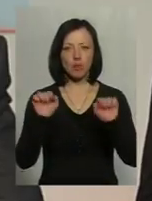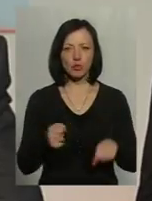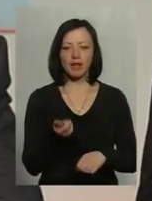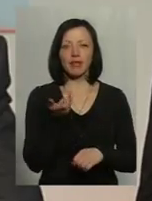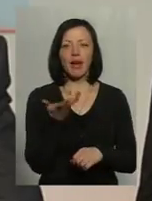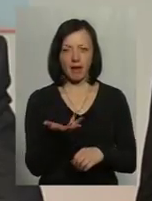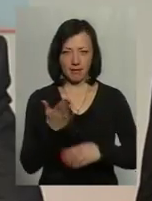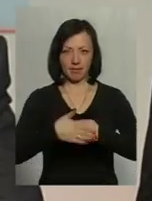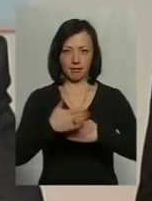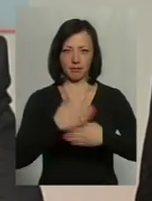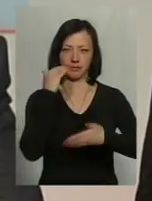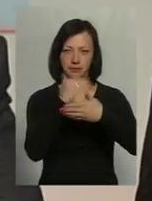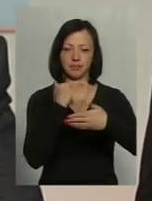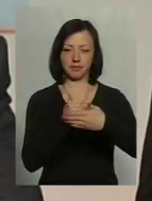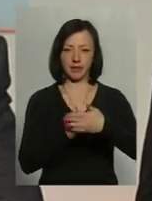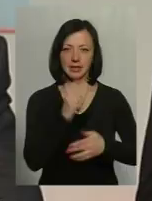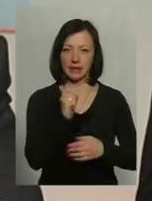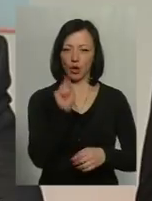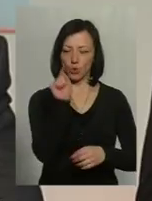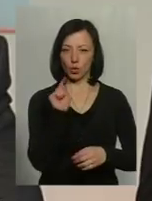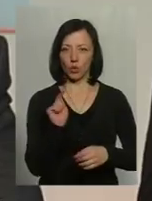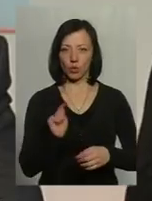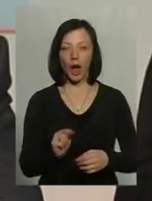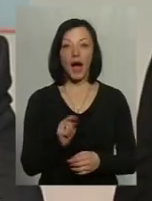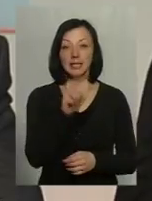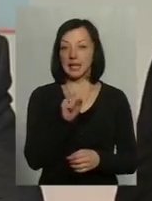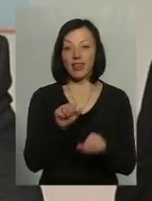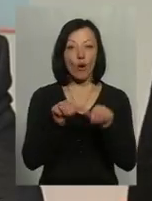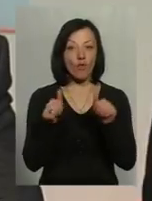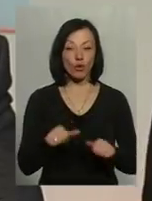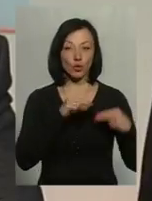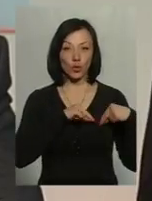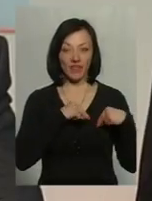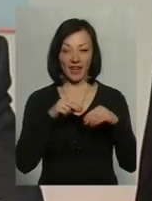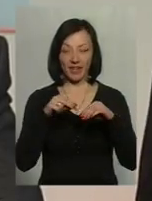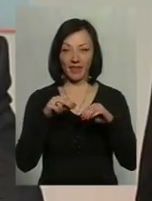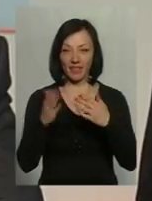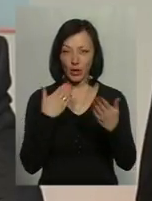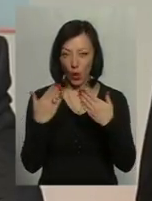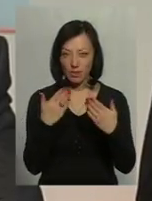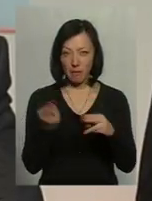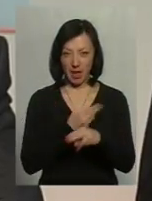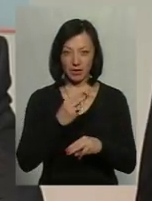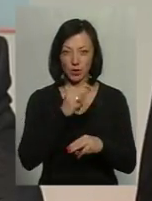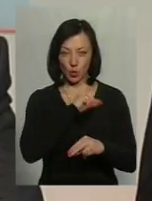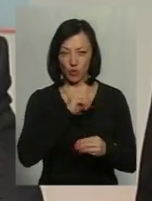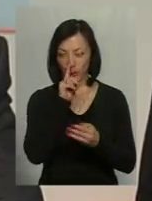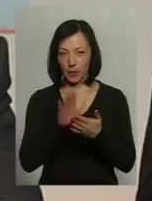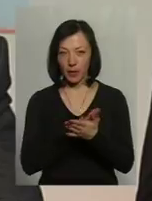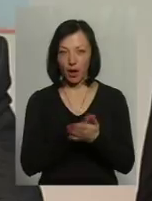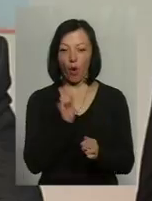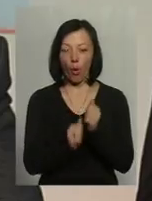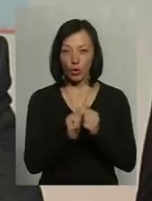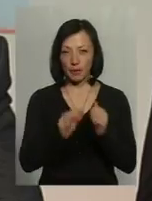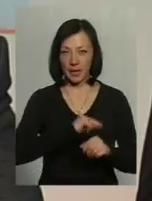декілька фінансових санкцій. За неоформлення трудових відносин з працівником, за кожного працівника, відносно якого вчинене таке